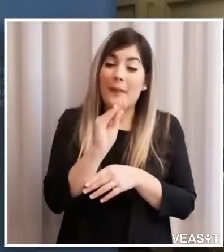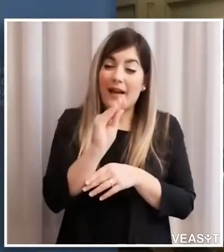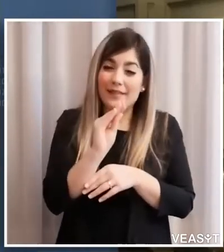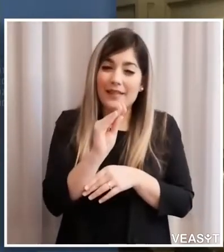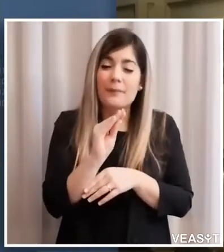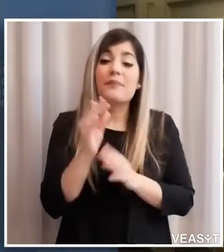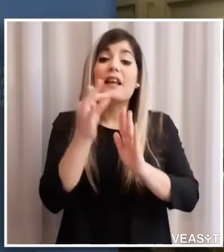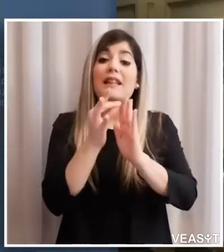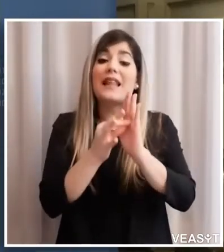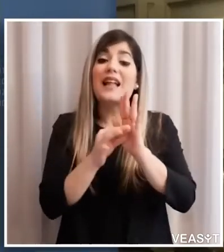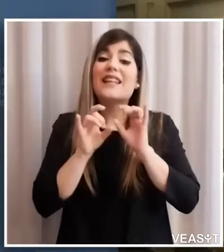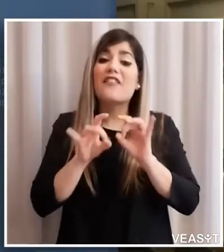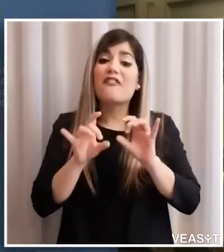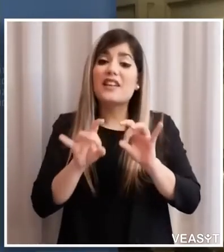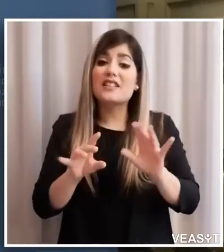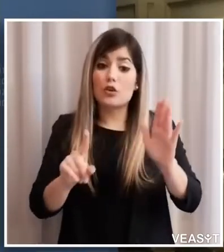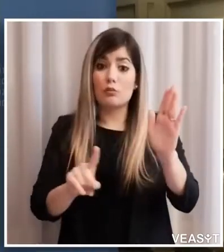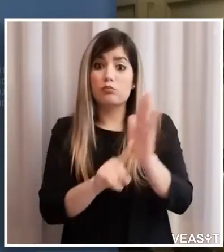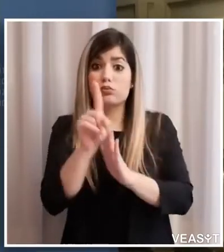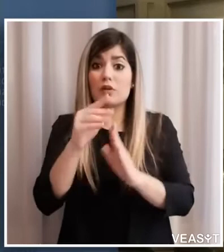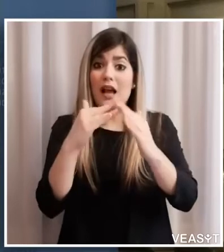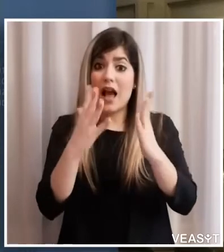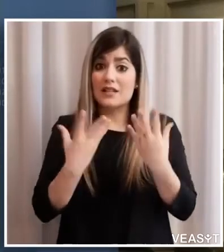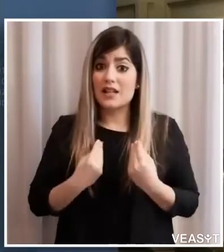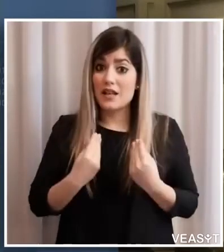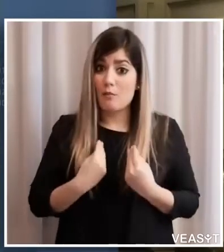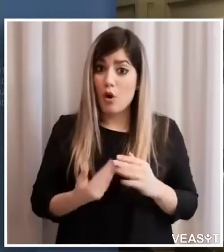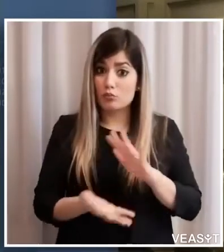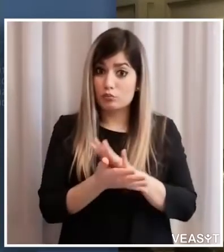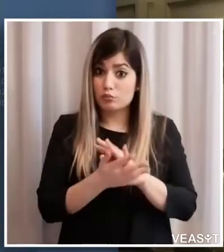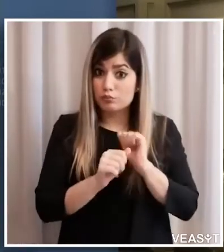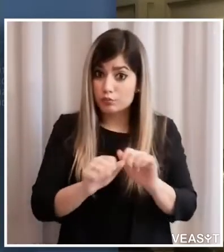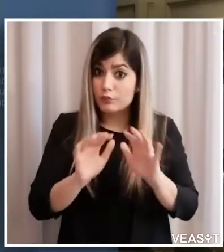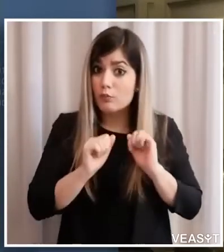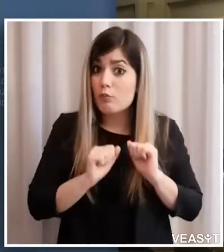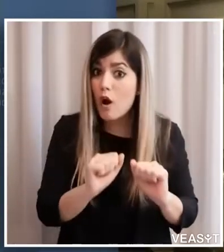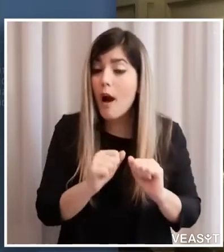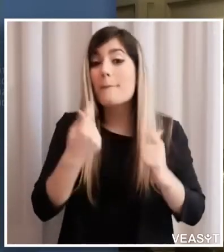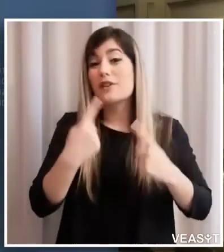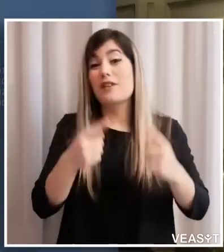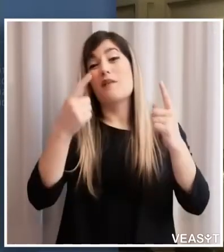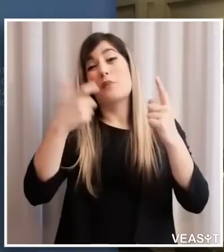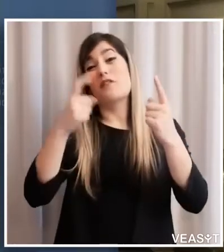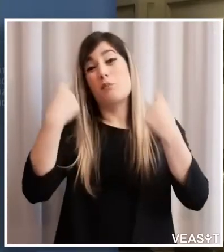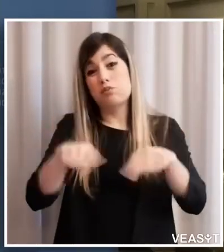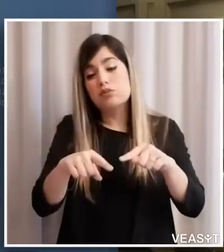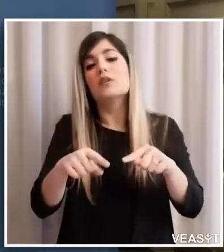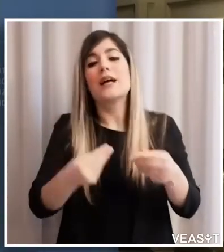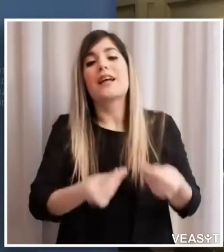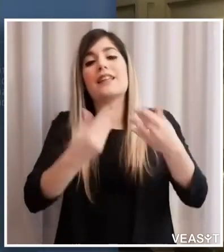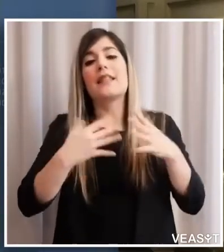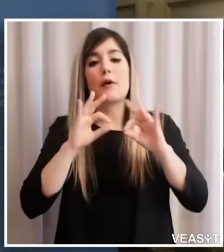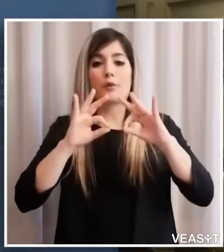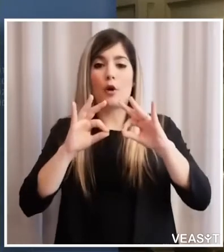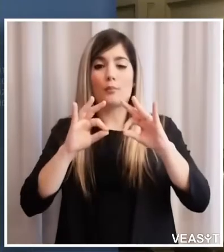rilevate nelle case di riposo questo fornirebbe un quadro complessivo più preciso per i cittadini secondo il